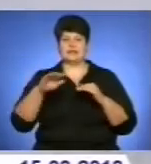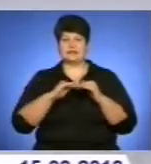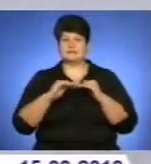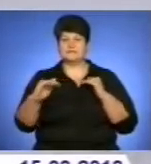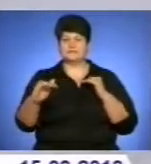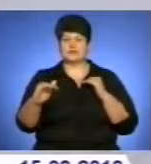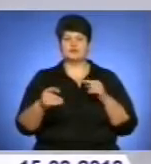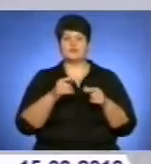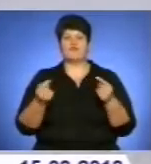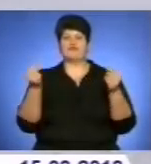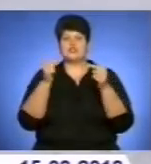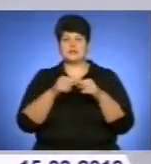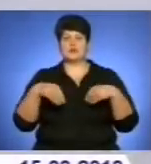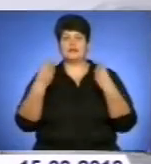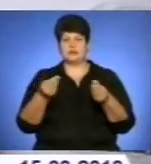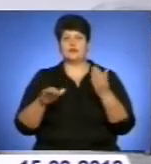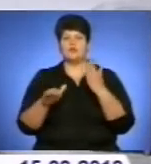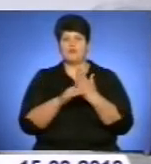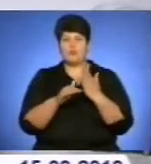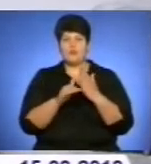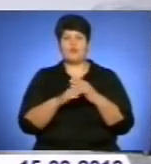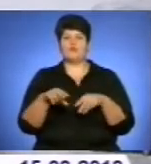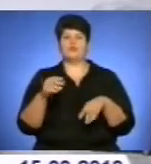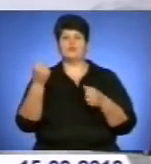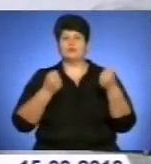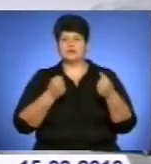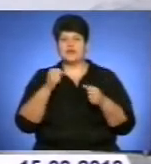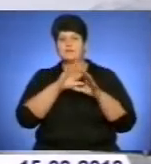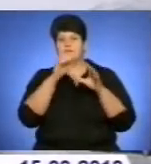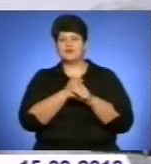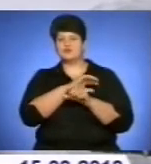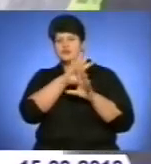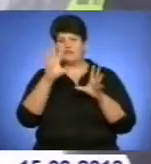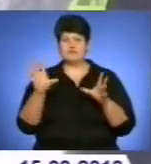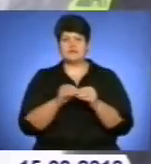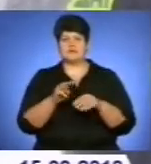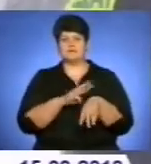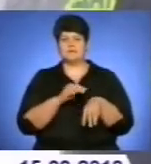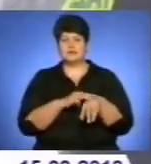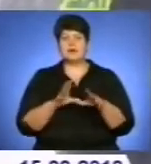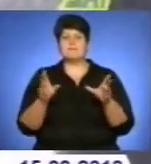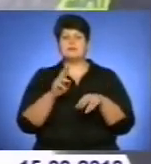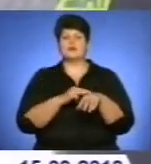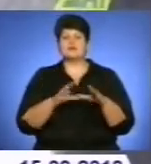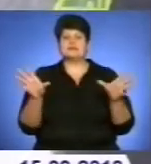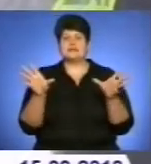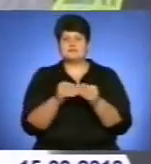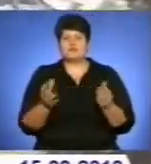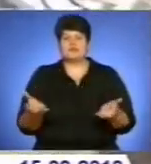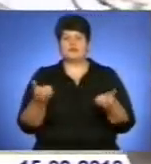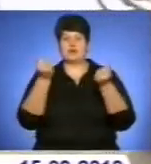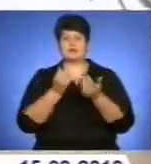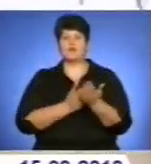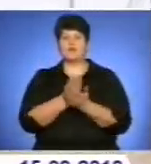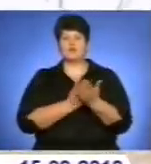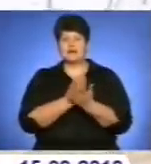ймовірне ускладнення погодних умов, чимало з них виявилися непідготовленими до повернення зими. Через зниження температури на автошляхах